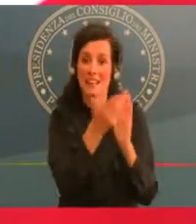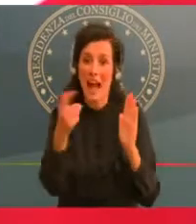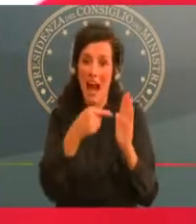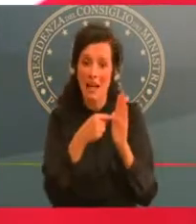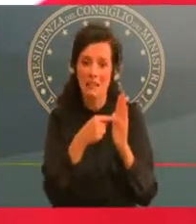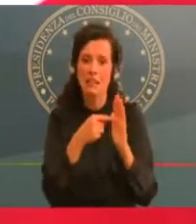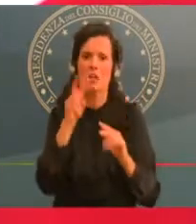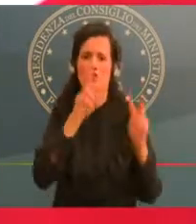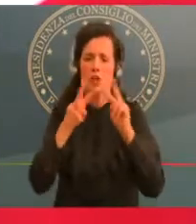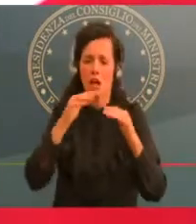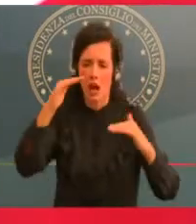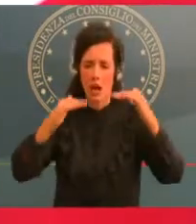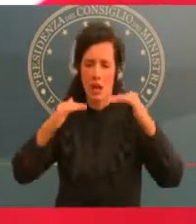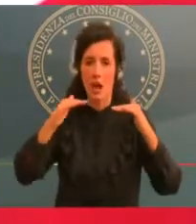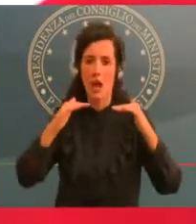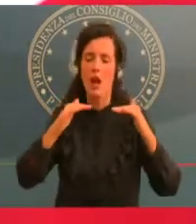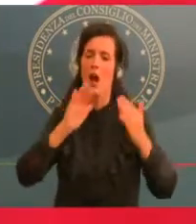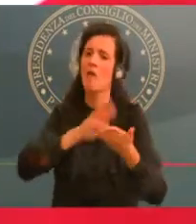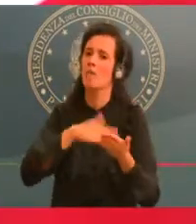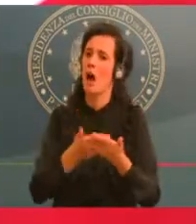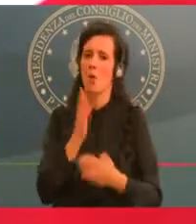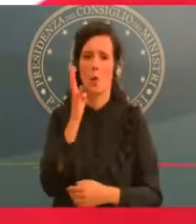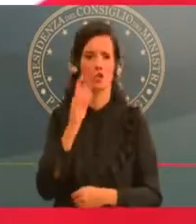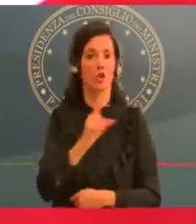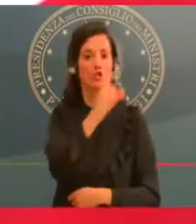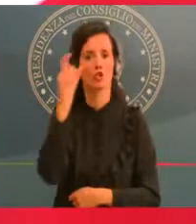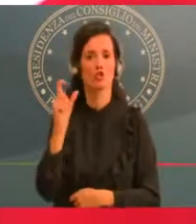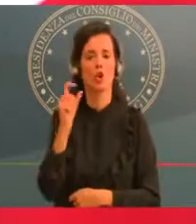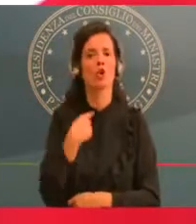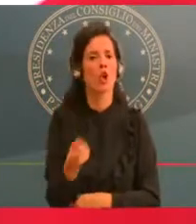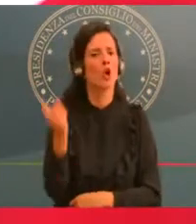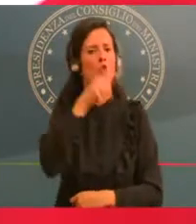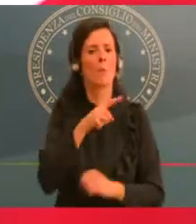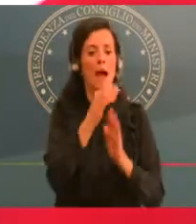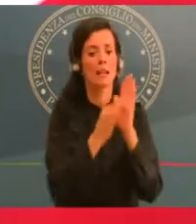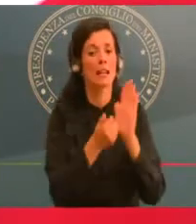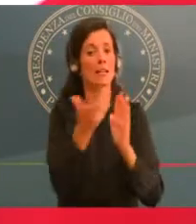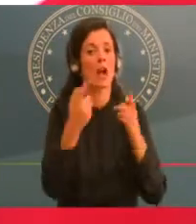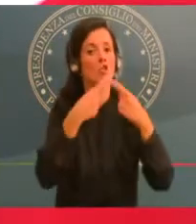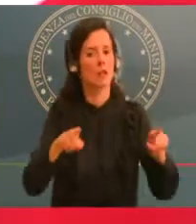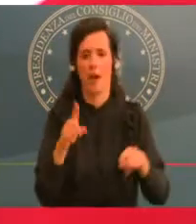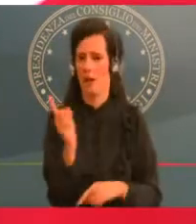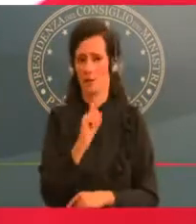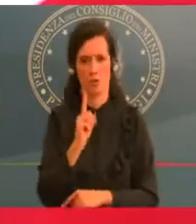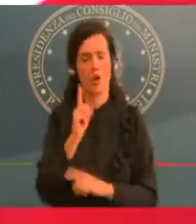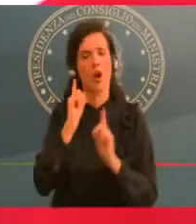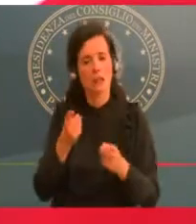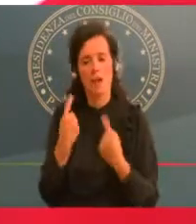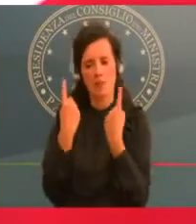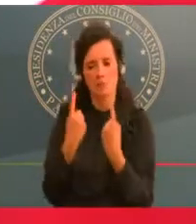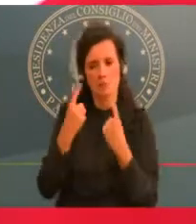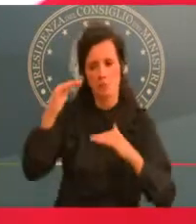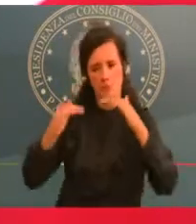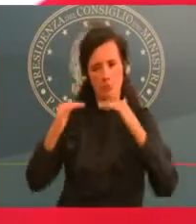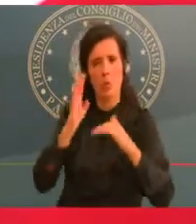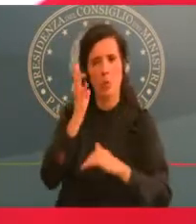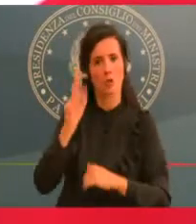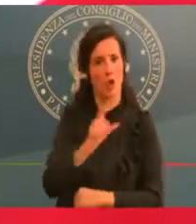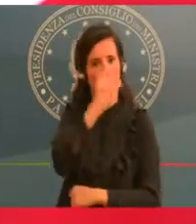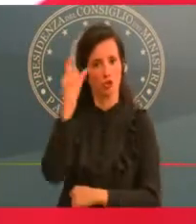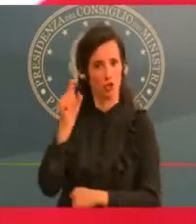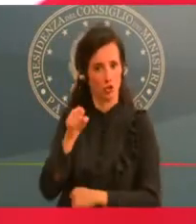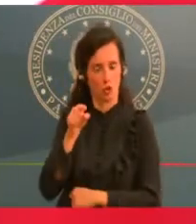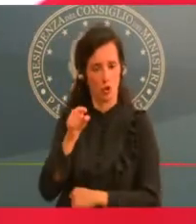ovviamente è un sistema che richiede grande responsabilità da parte dei dipartimenti di prevenzione